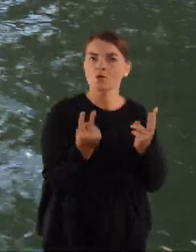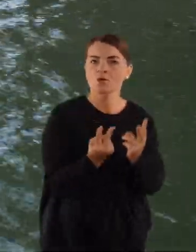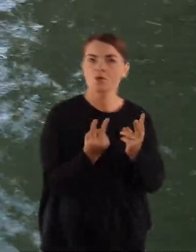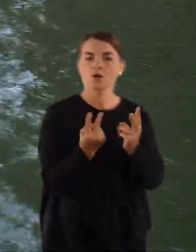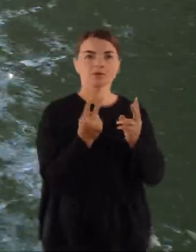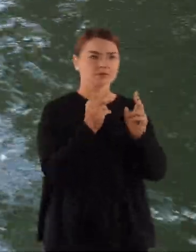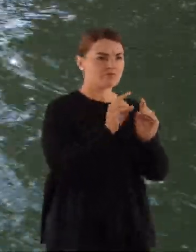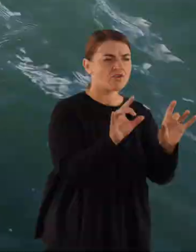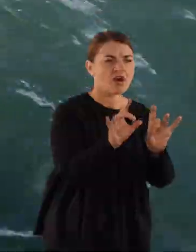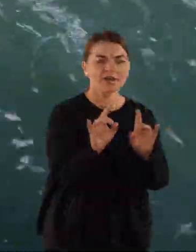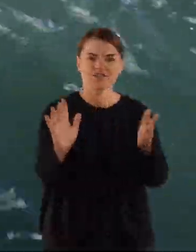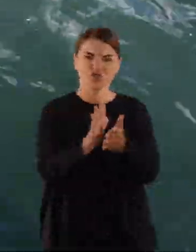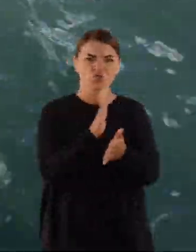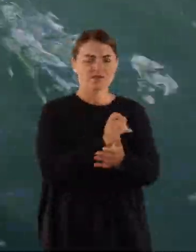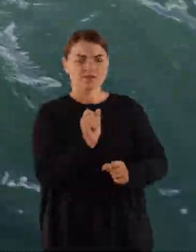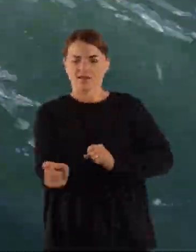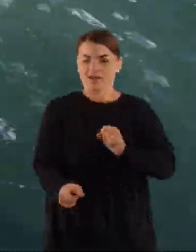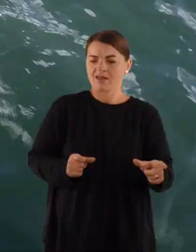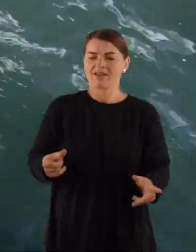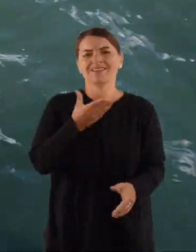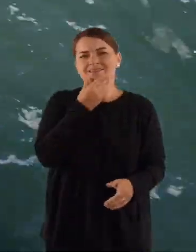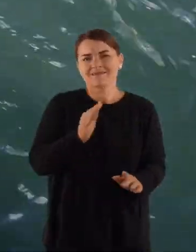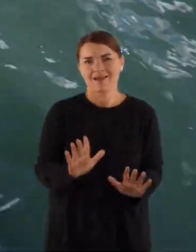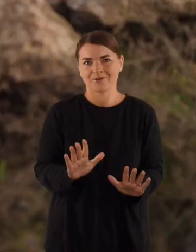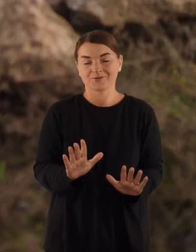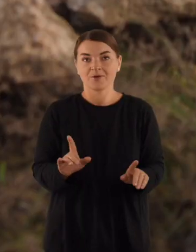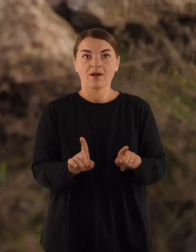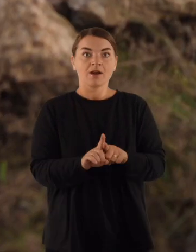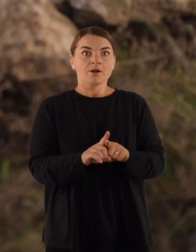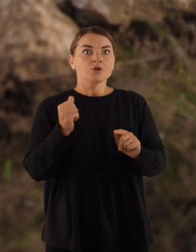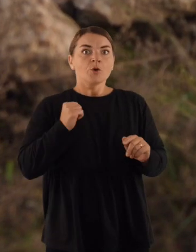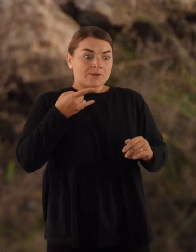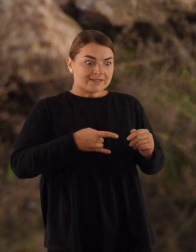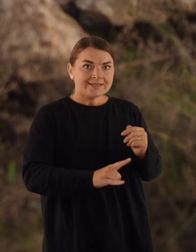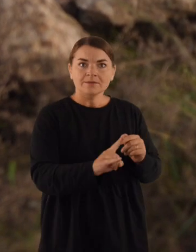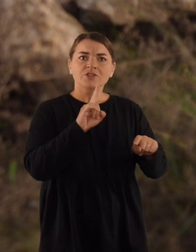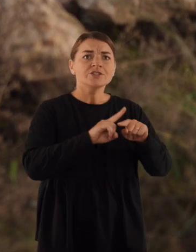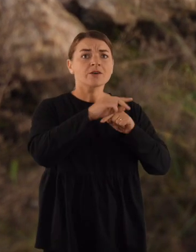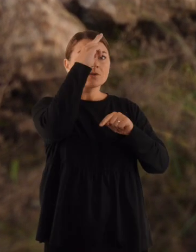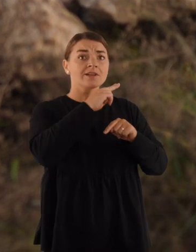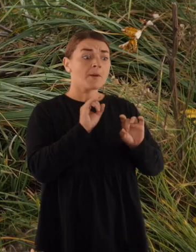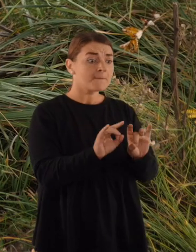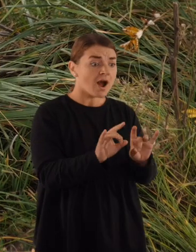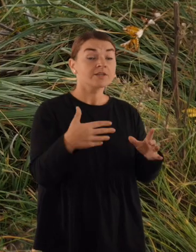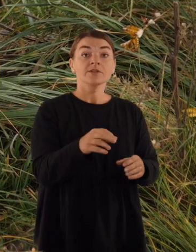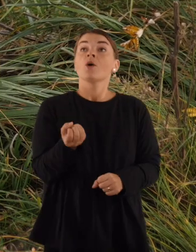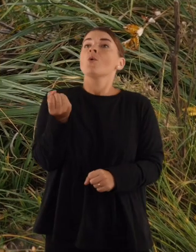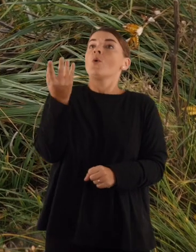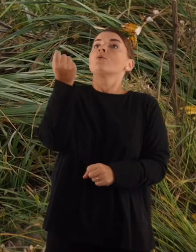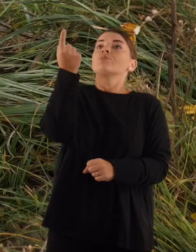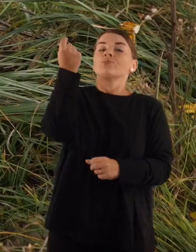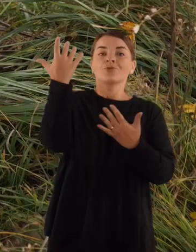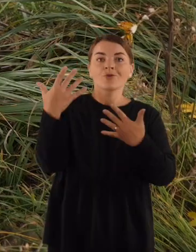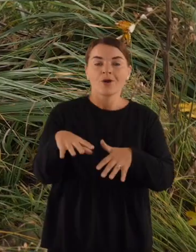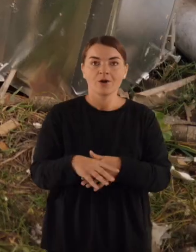aiškinti, ar ne, atšiūkšninti, yra negraukai. Atrodo elementarus. Gimus, mums paaiškinus, tėvams turėtų būti labai elementaru